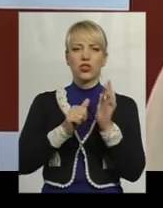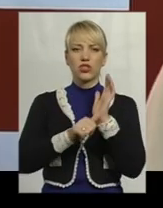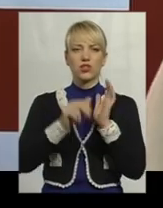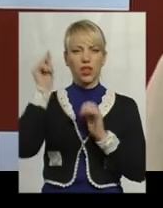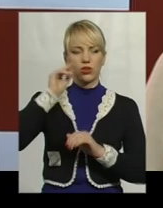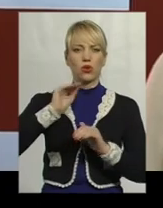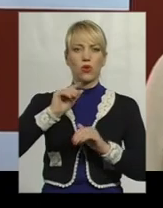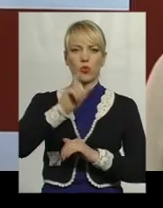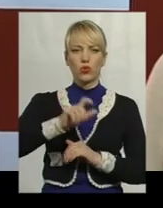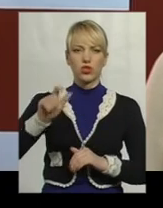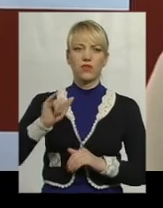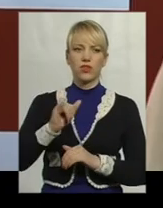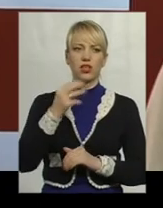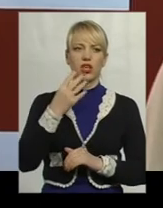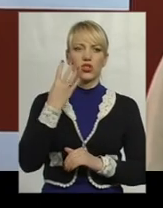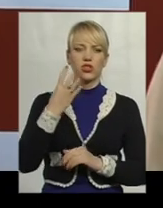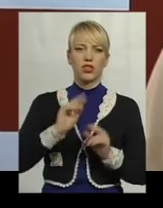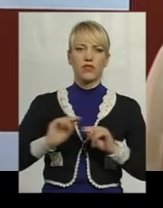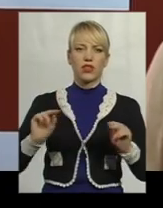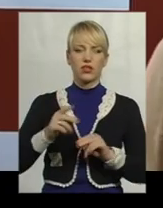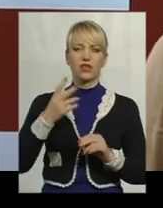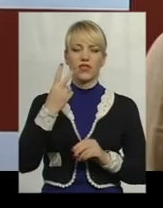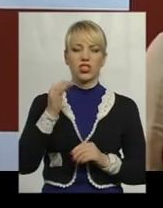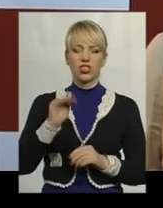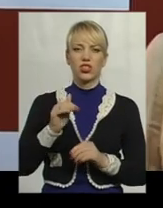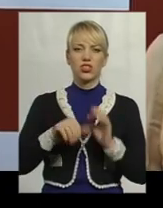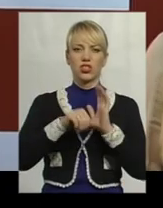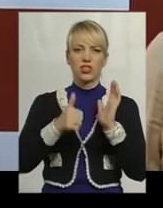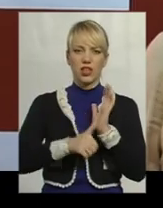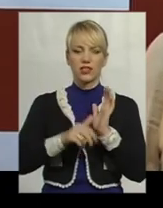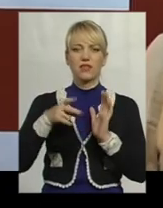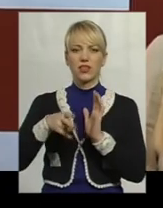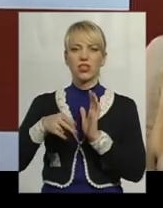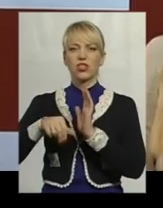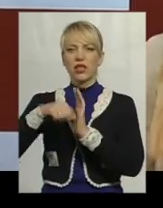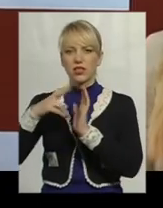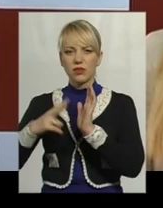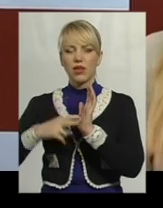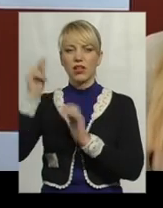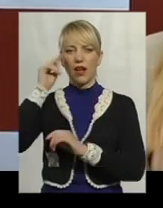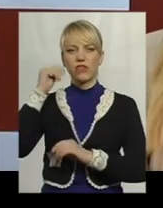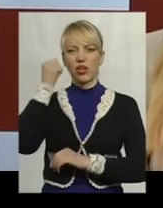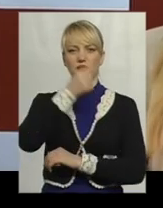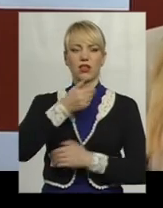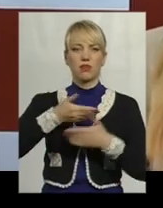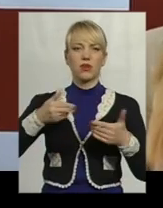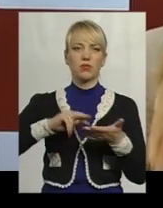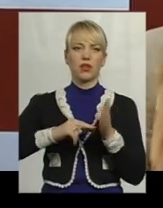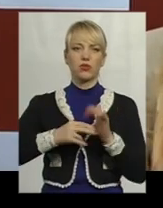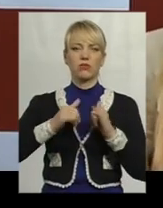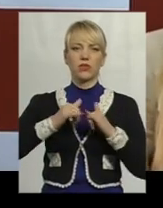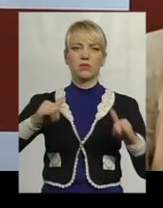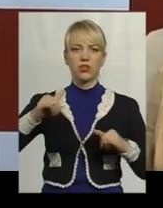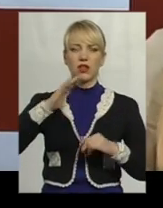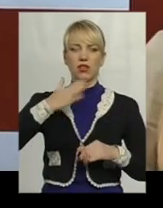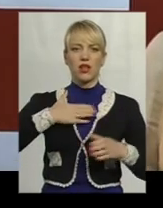Дякую за перегляд! На 2016-2017 начальний рік ми плануємо зберігати